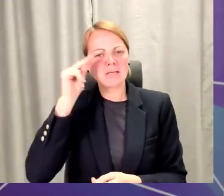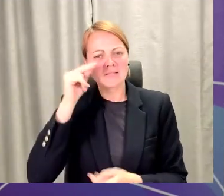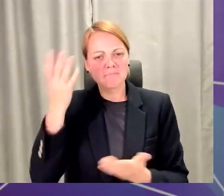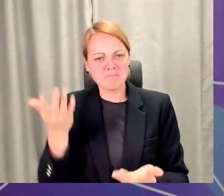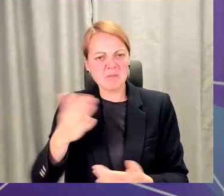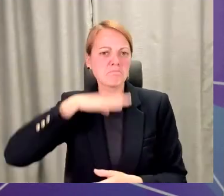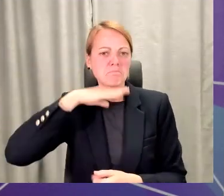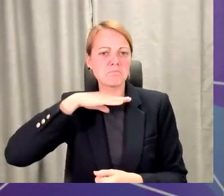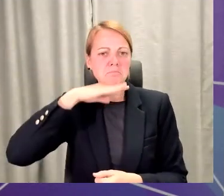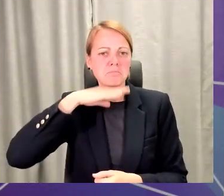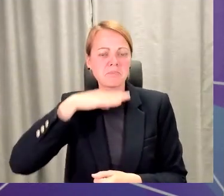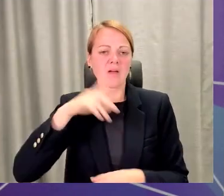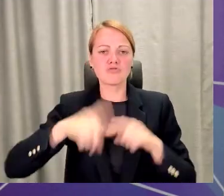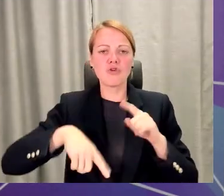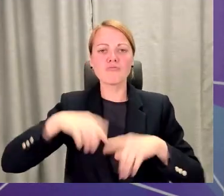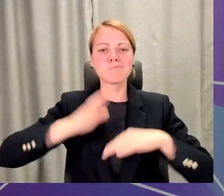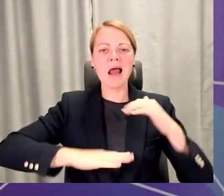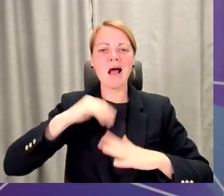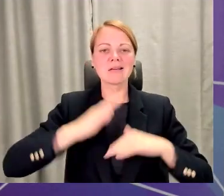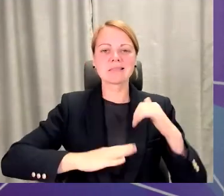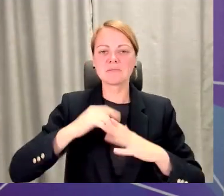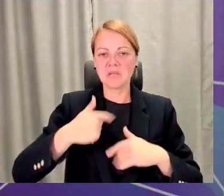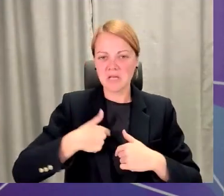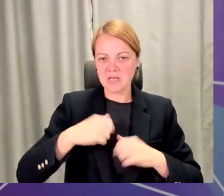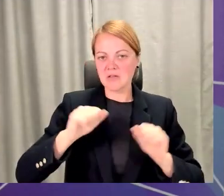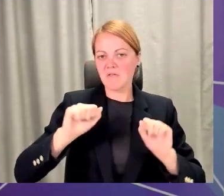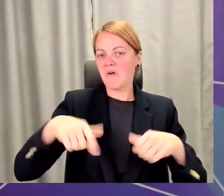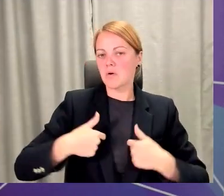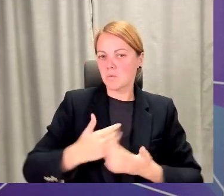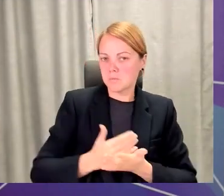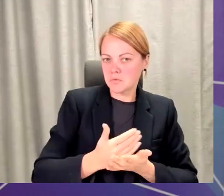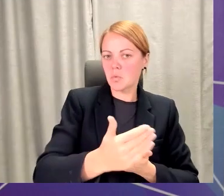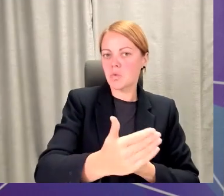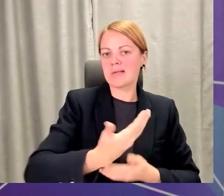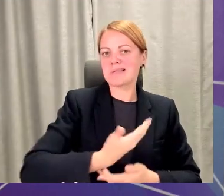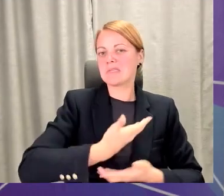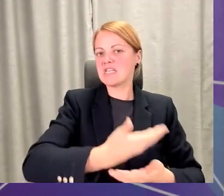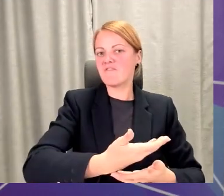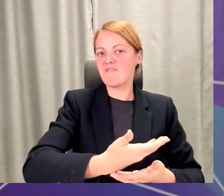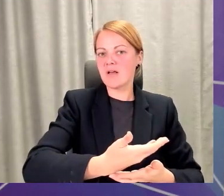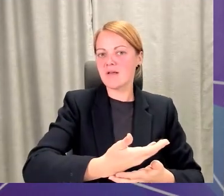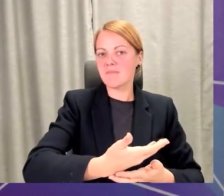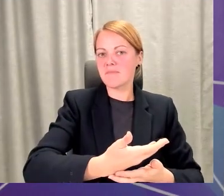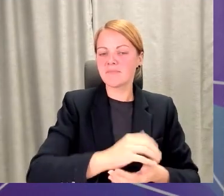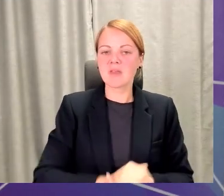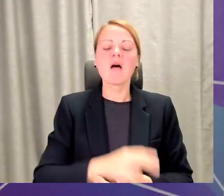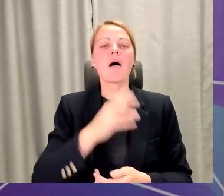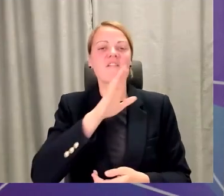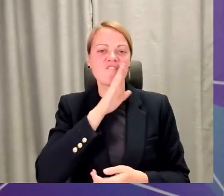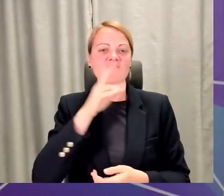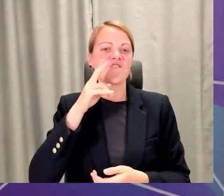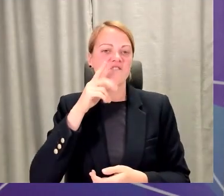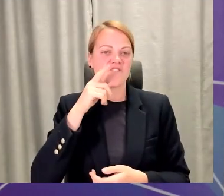prasmēm, kuras man jau vīru un es varu doties dzīvē tālāk. Vecāku piemērs neapšaubām ir ļoti būtisks un svarīgs un